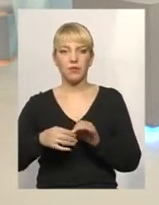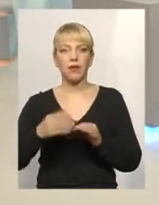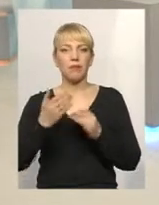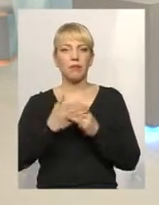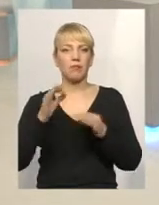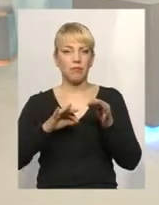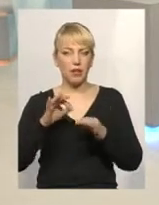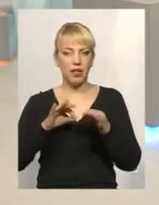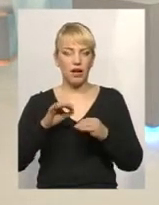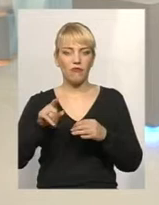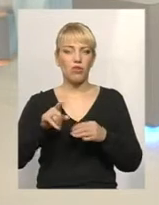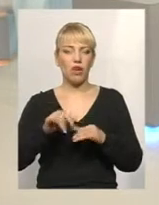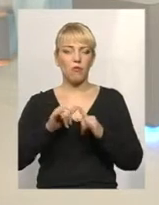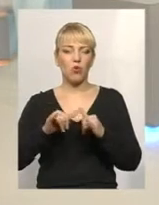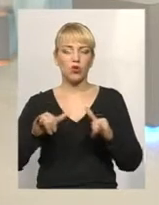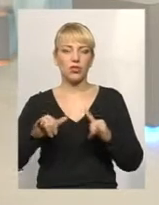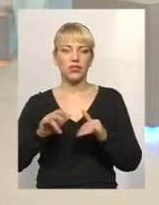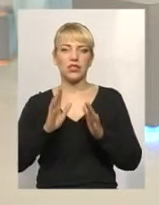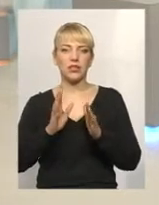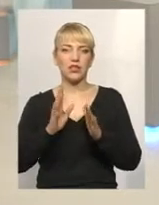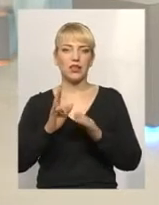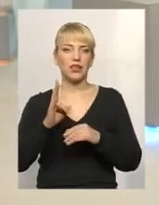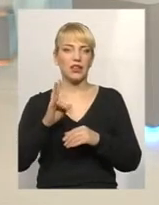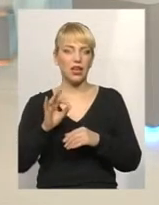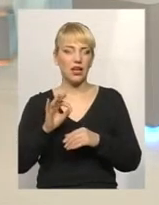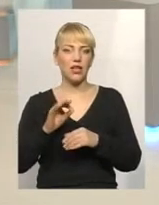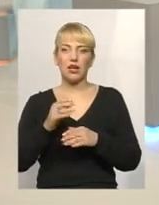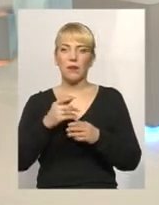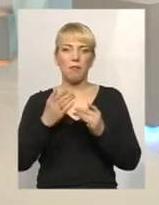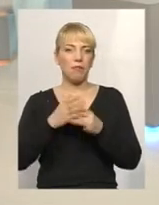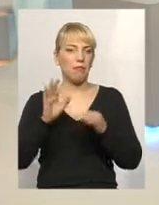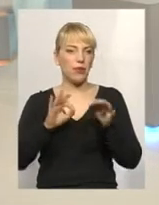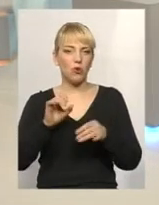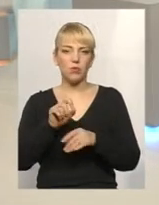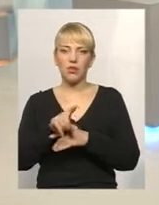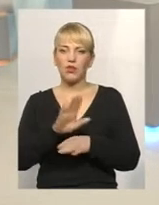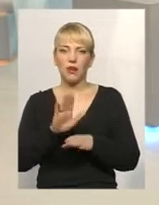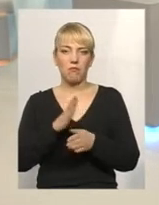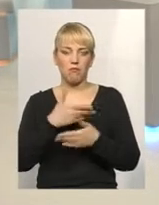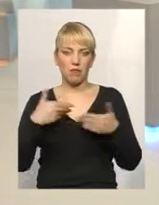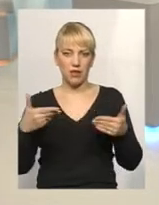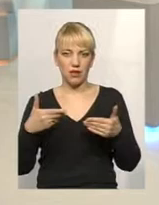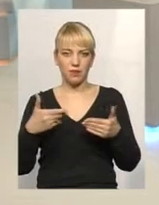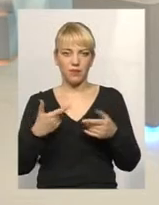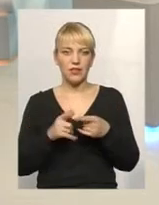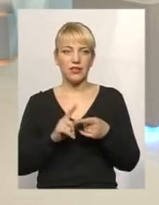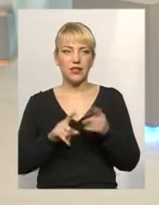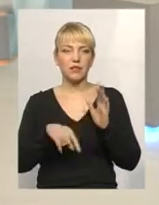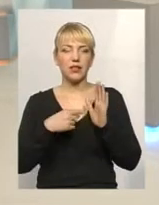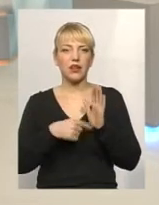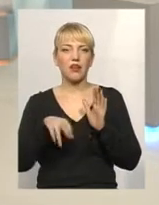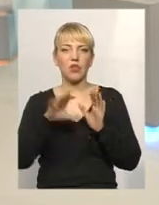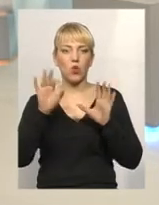поширюється, тільки на то, пільгу ж призначаємо не ми. Можна ж так само, просто людина платить на... То це питання вже до